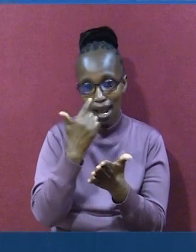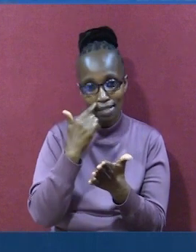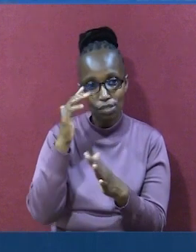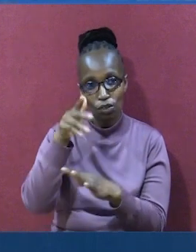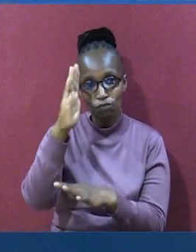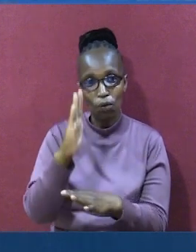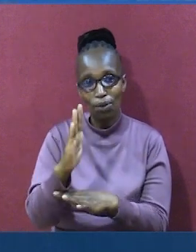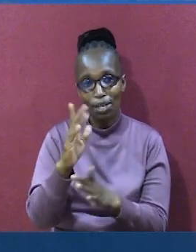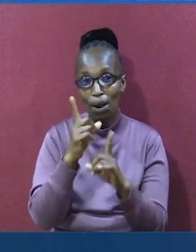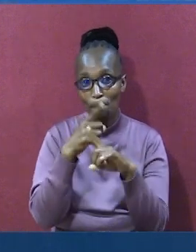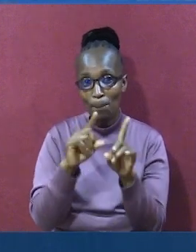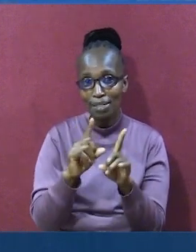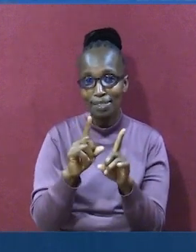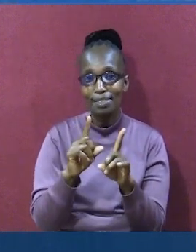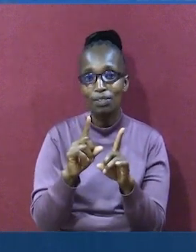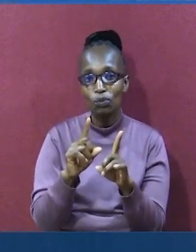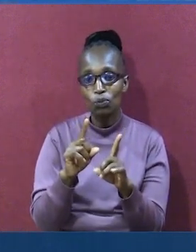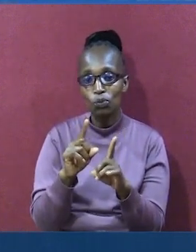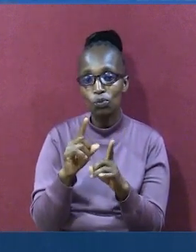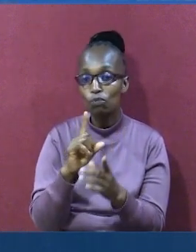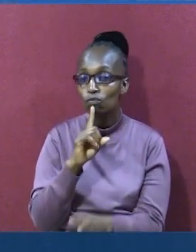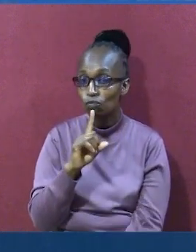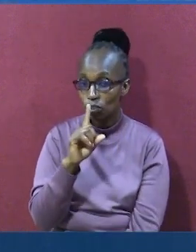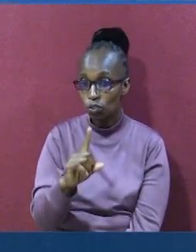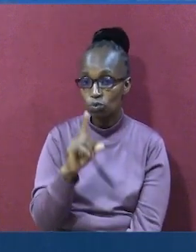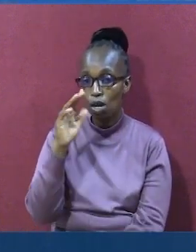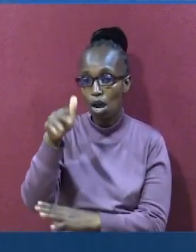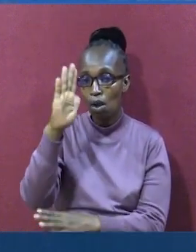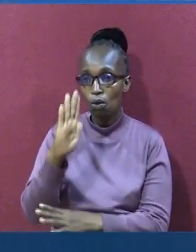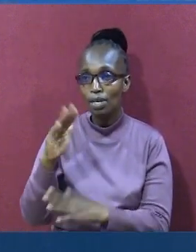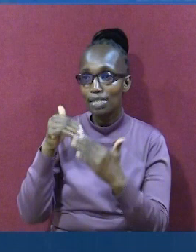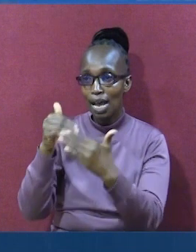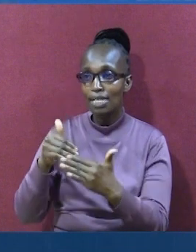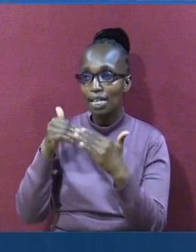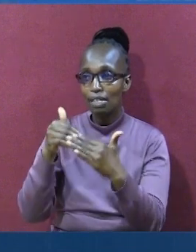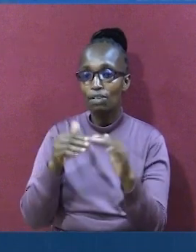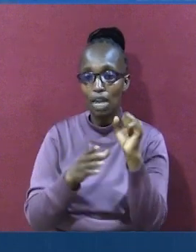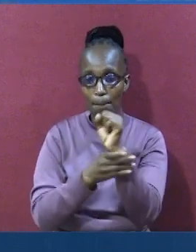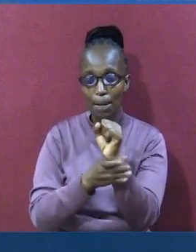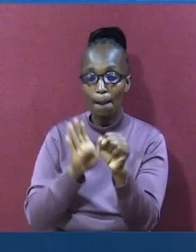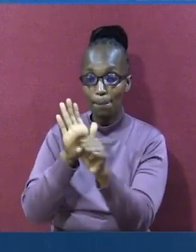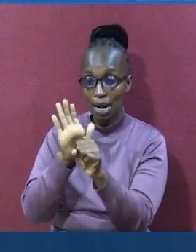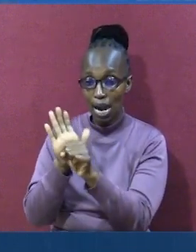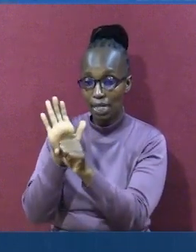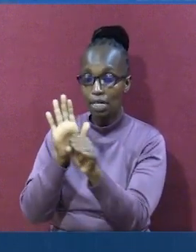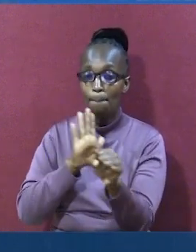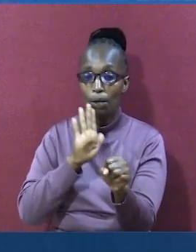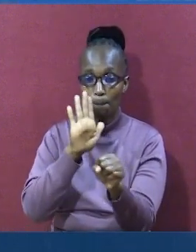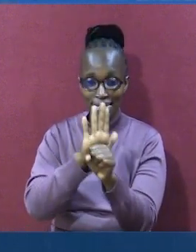mungu. Na tunauna ya kwamba. Mungu alikuwa ameupa Ibrahimu ahadi nyingi sana.